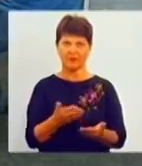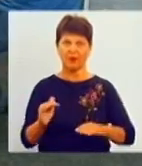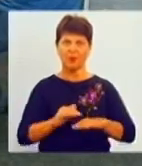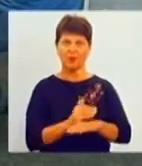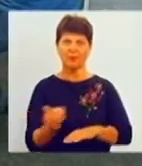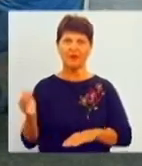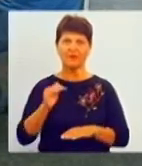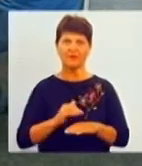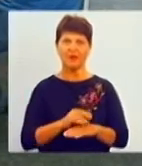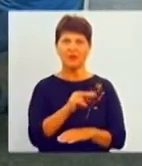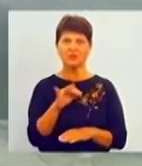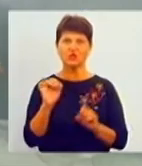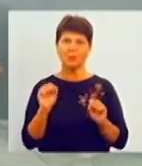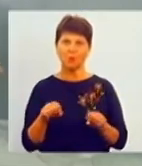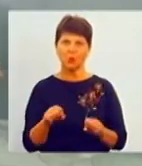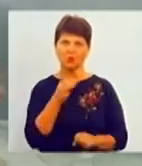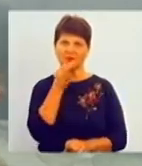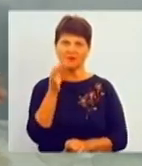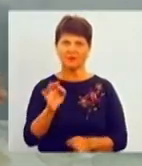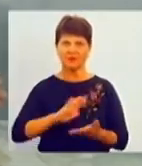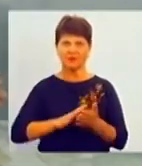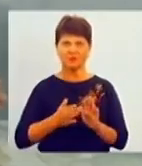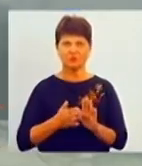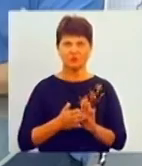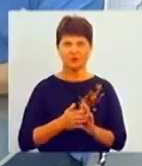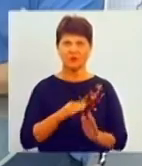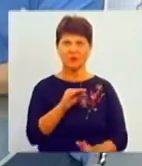Чи можна назвати цю ситуацію форс-мажором?